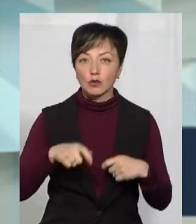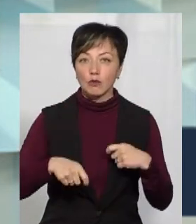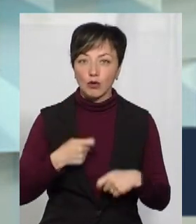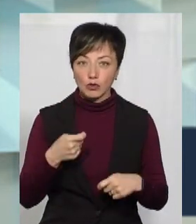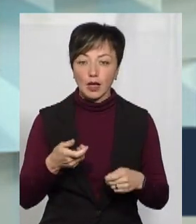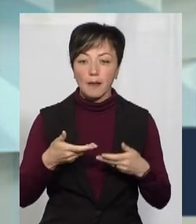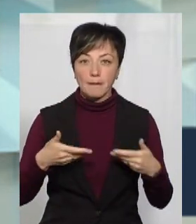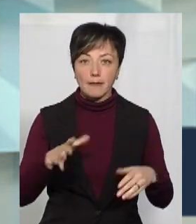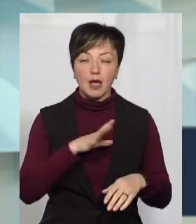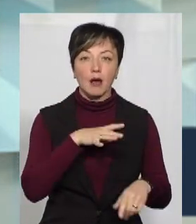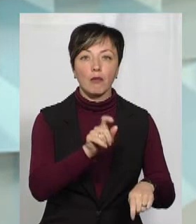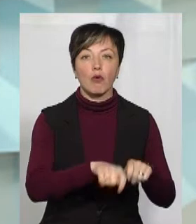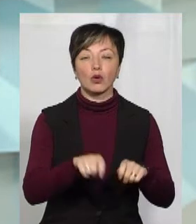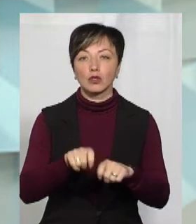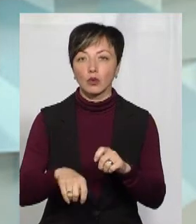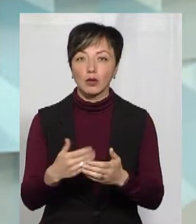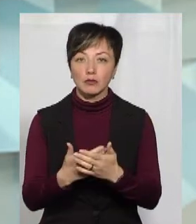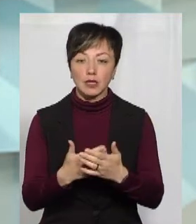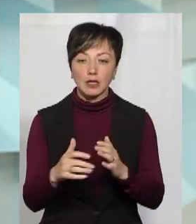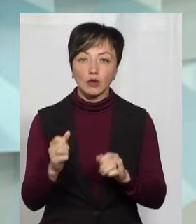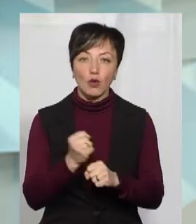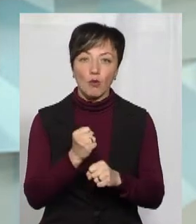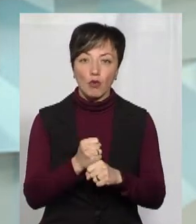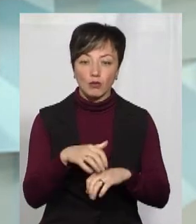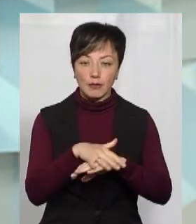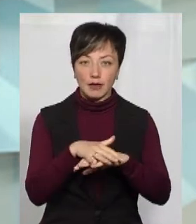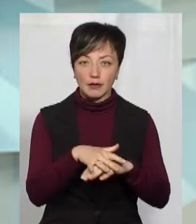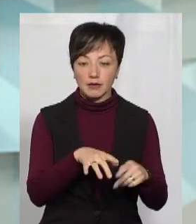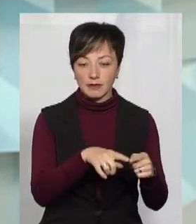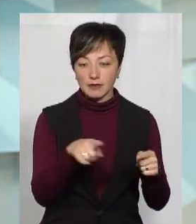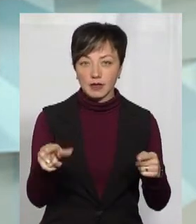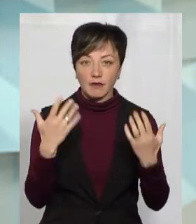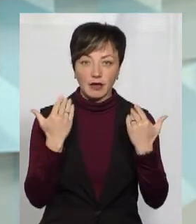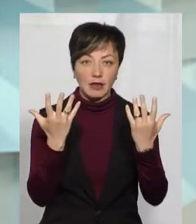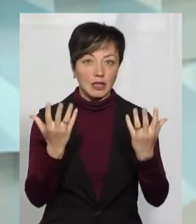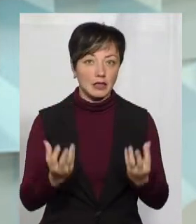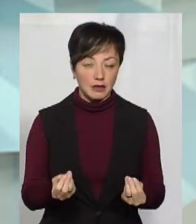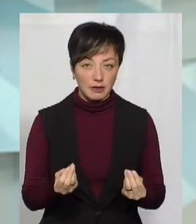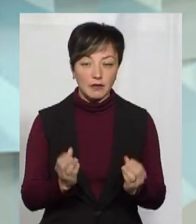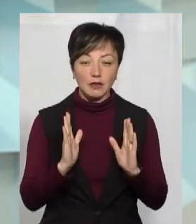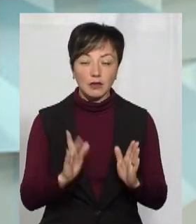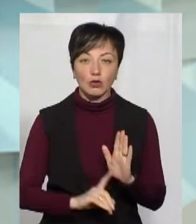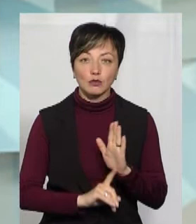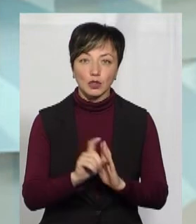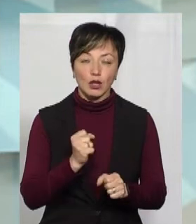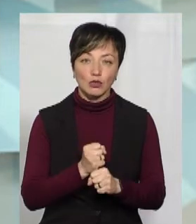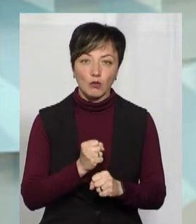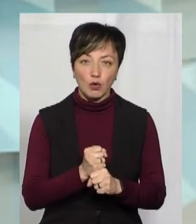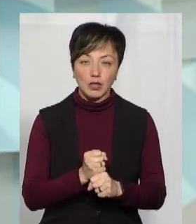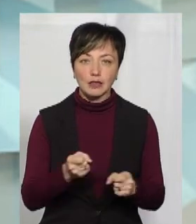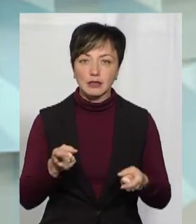вам скажу, що ми моніторили, наприклад, діяльність ринків протягом оцих усіх вихідних днів, коли тільки розпочалась робота,